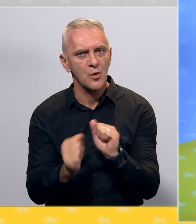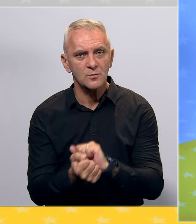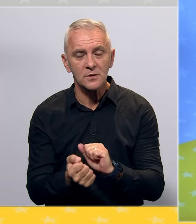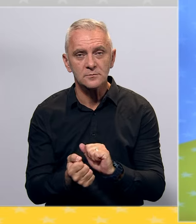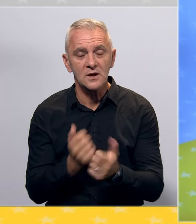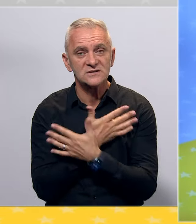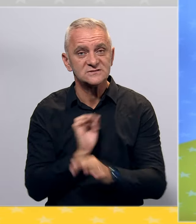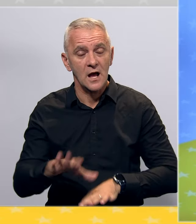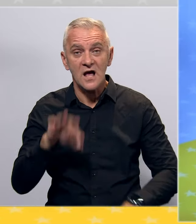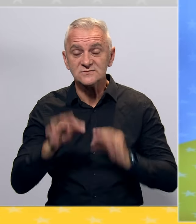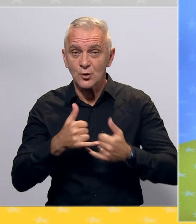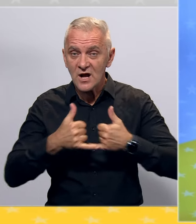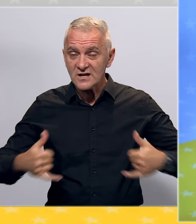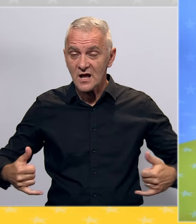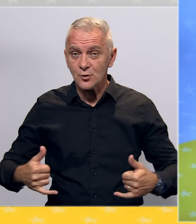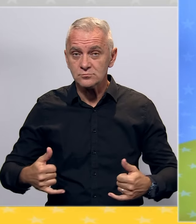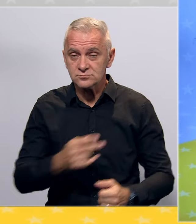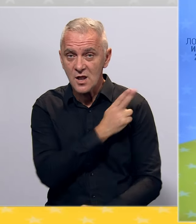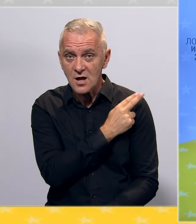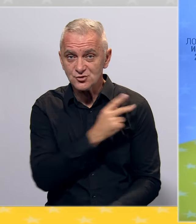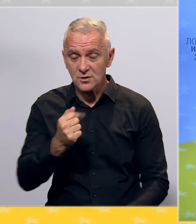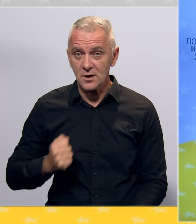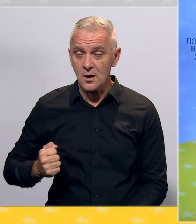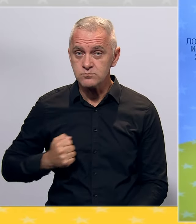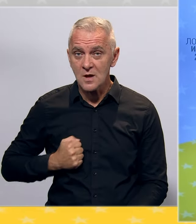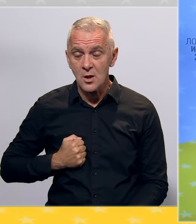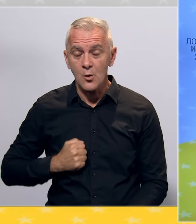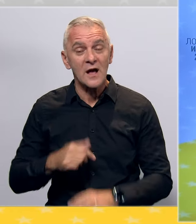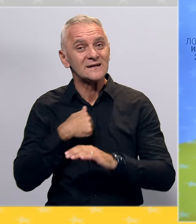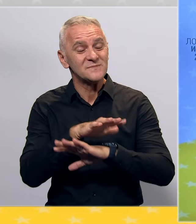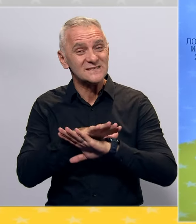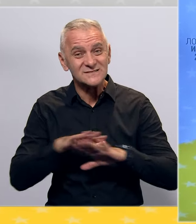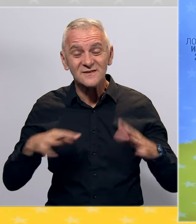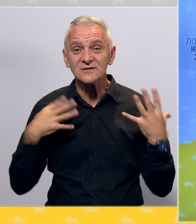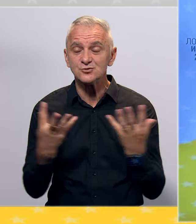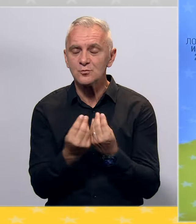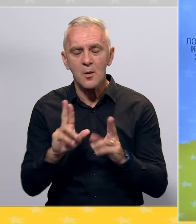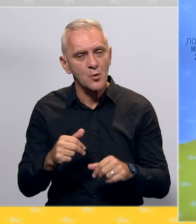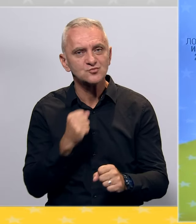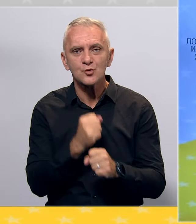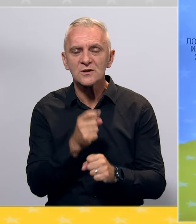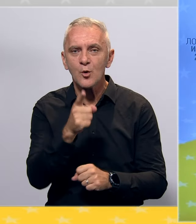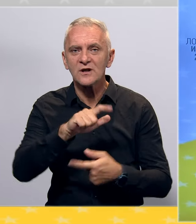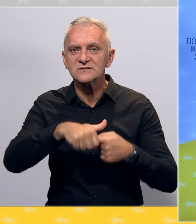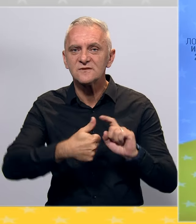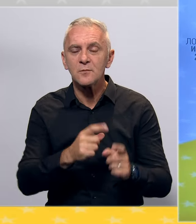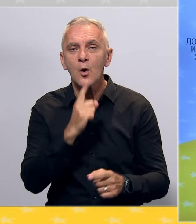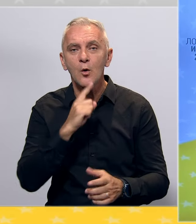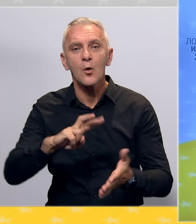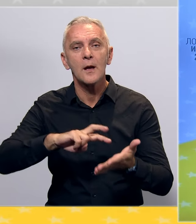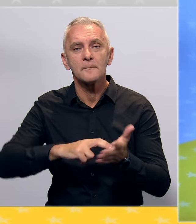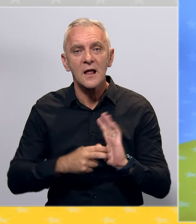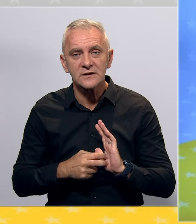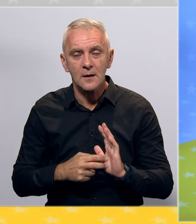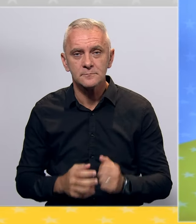za izbor gradonačelnika Banja Luke, jer svi zajedno samo možemo da uradimo nešto stvari koje planiram